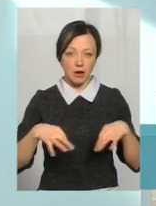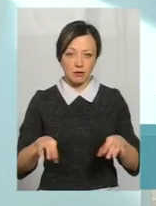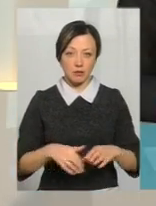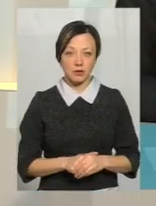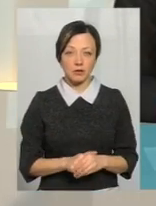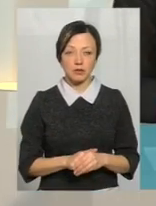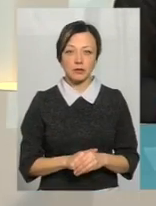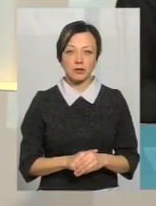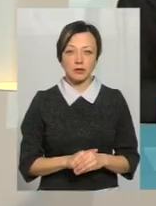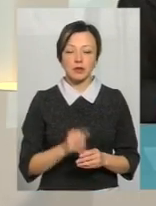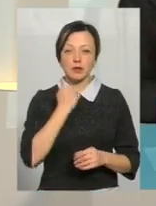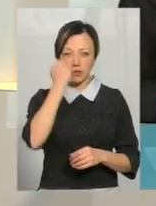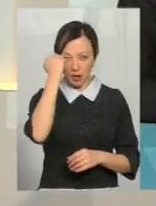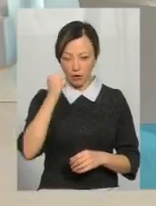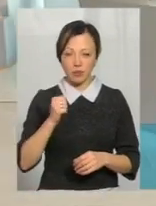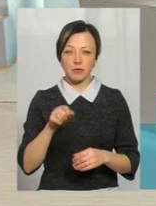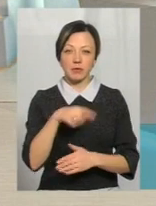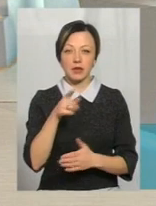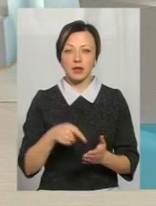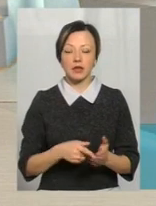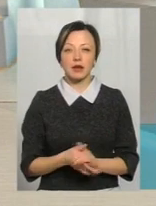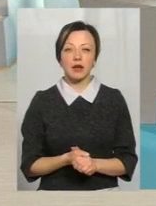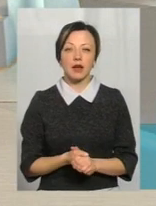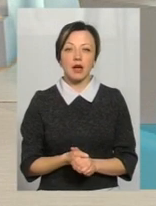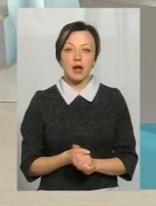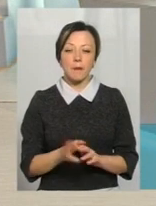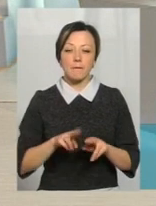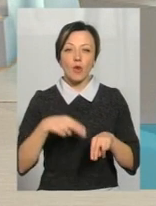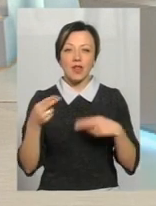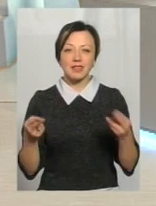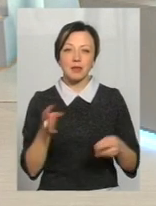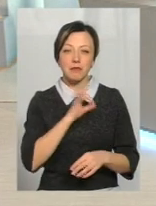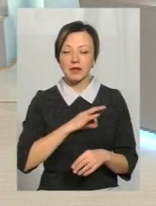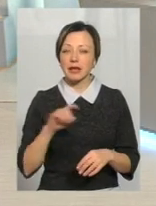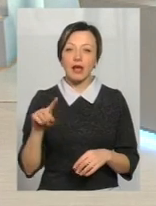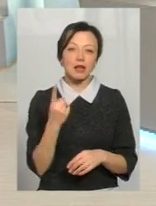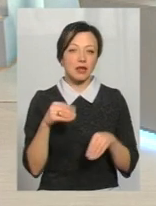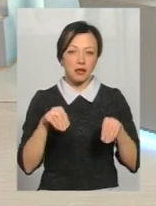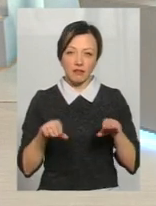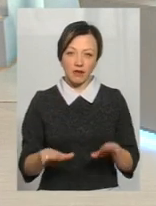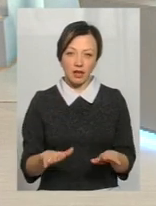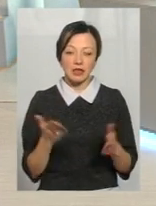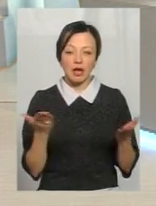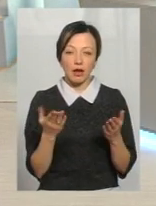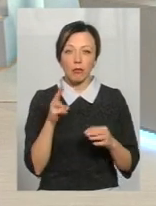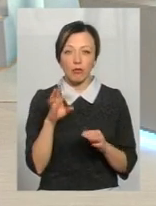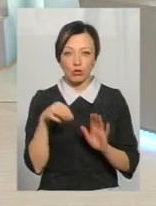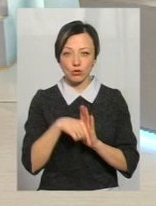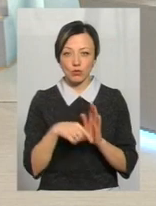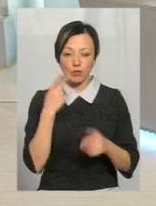Дякую за ваше питання, пан Сергій. Монетизація пільг – це найкращий вихід. Це єдиний вихід, який, по суті,